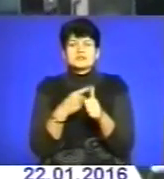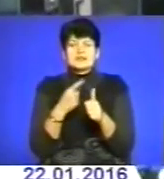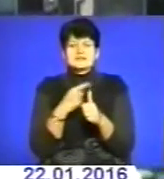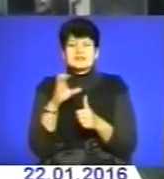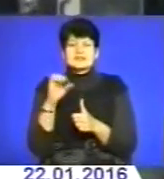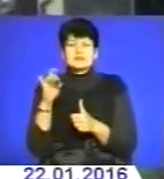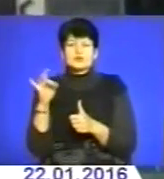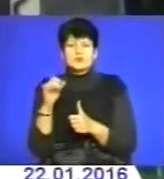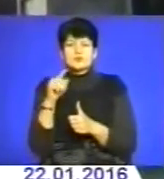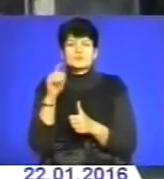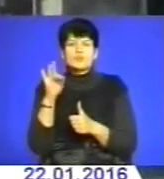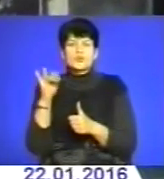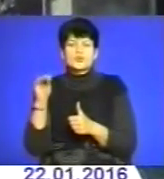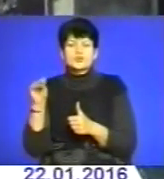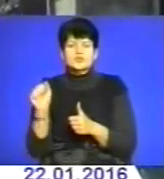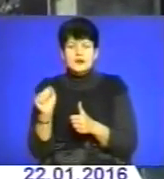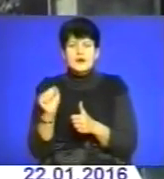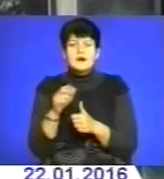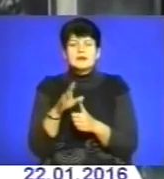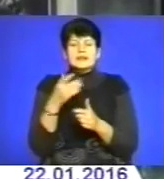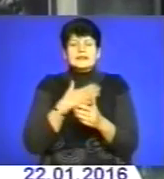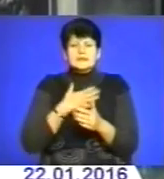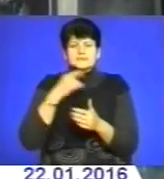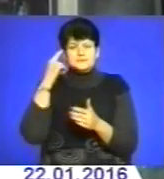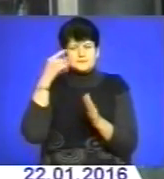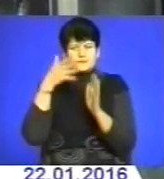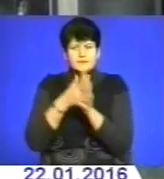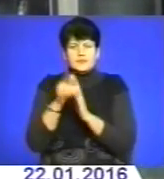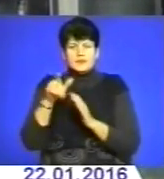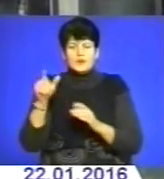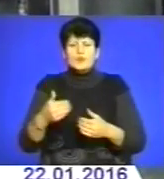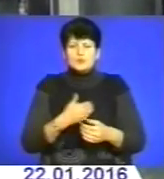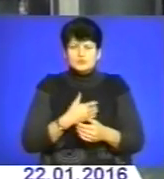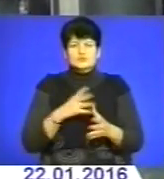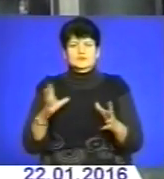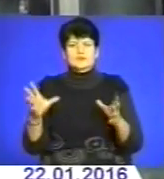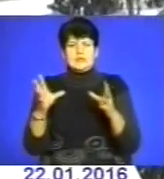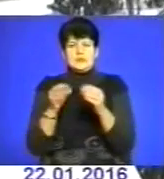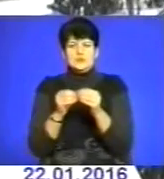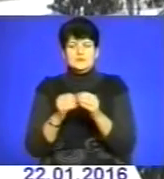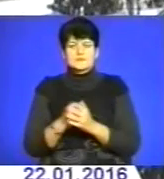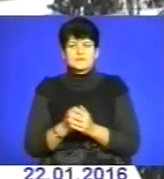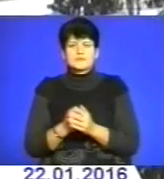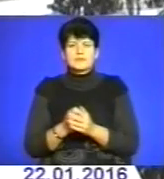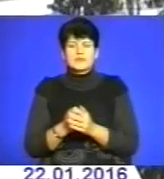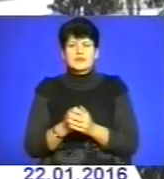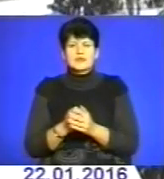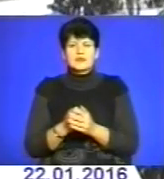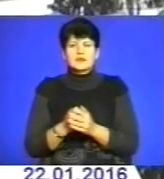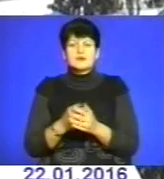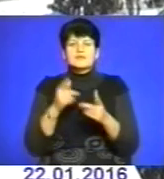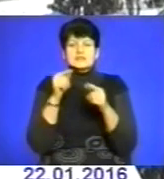збруча. Та попри все, наші свідомі співвітчизники прагнули і прагнуть єдності. Властиво таєдність,